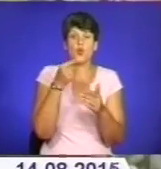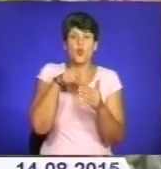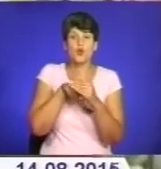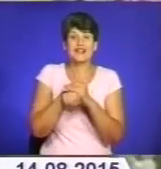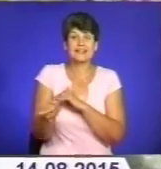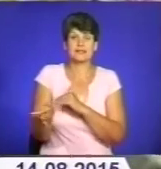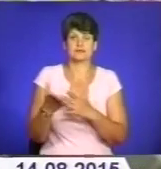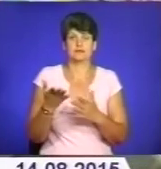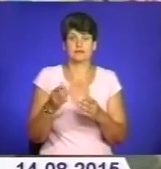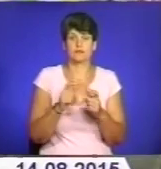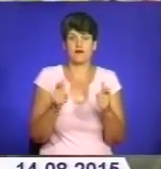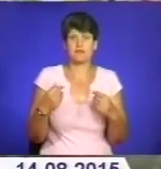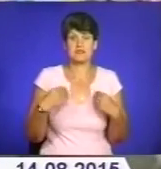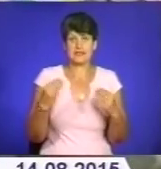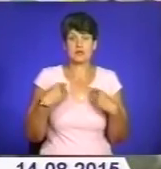вирішується.